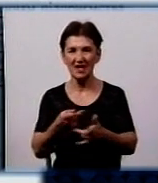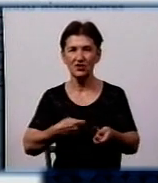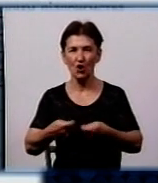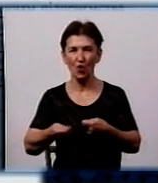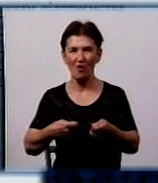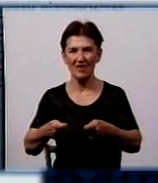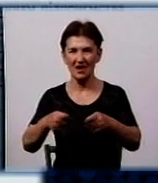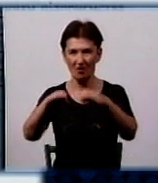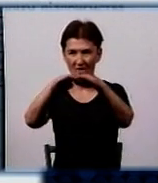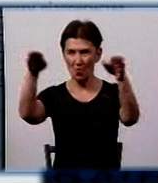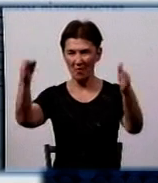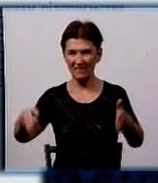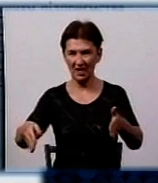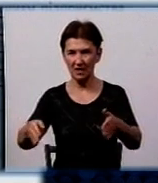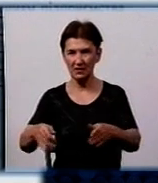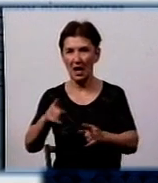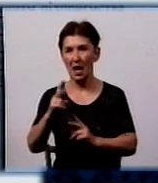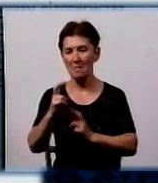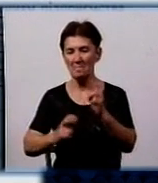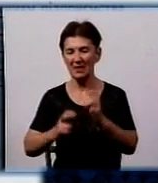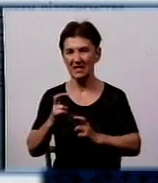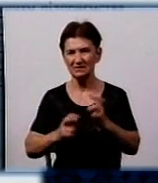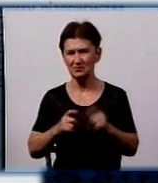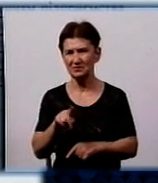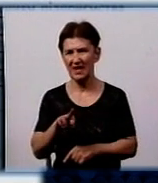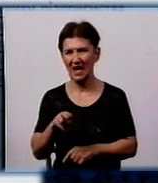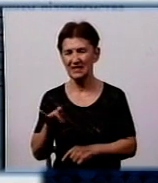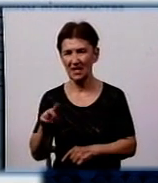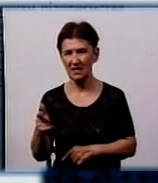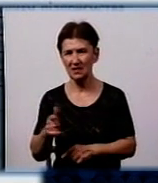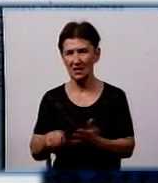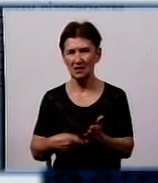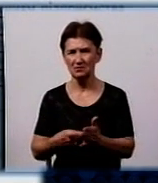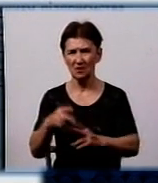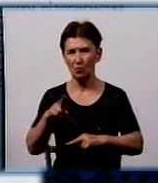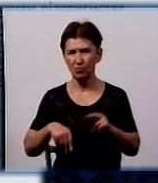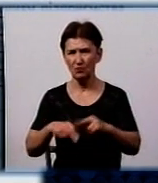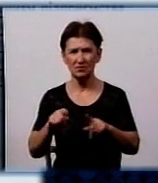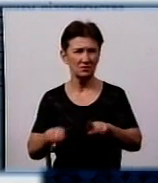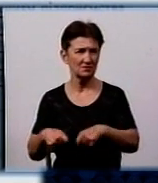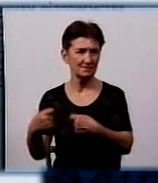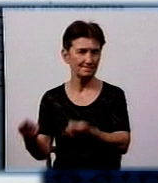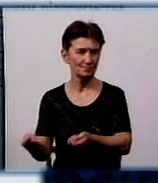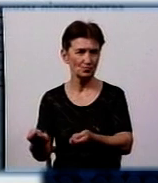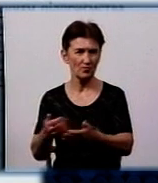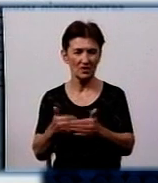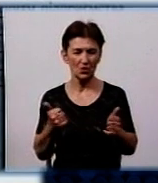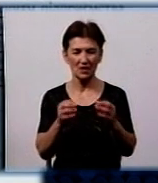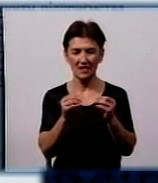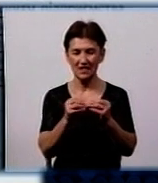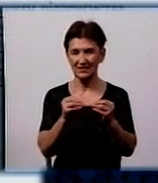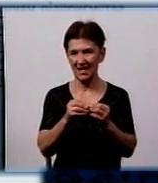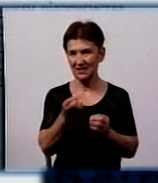павільйону. За зверненням підприємства «Ятрань» управлінням містобудування та архітектури надано паспорт прив'язків від 10 квітня